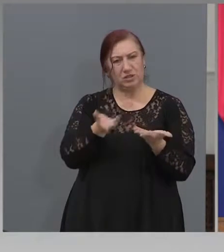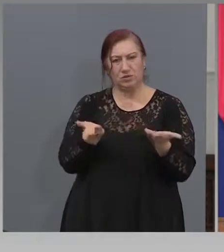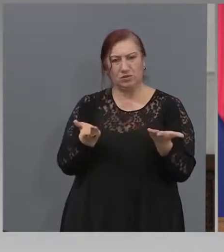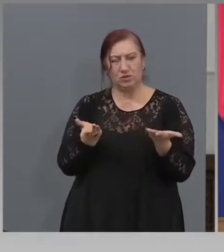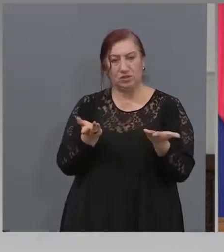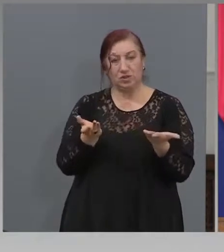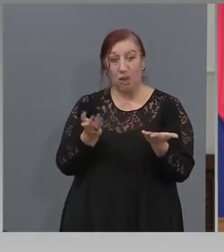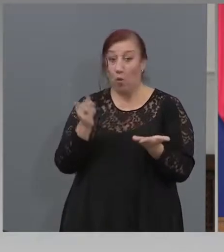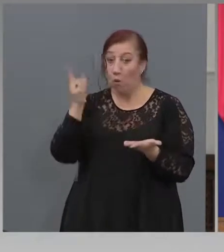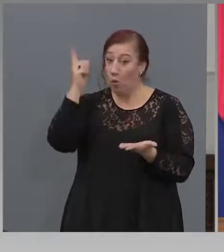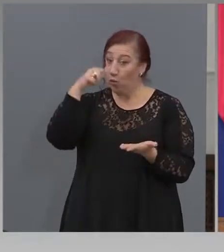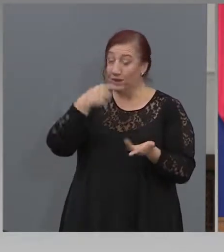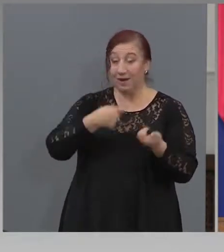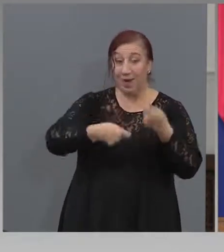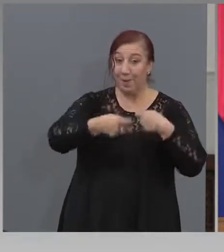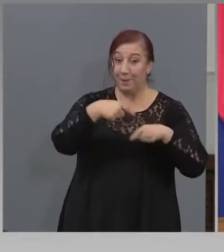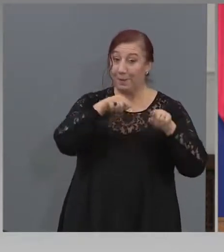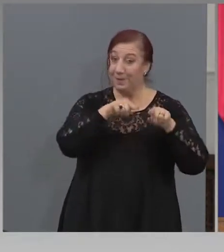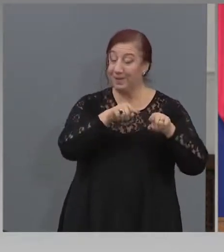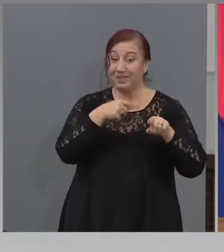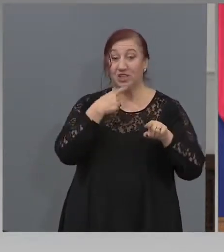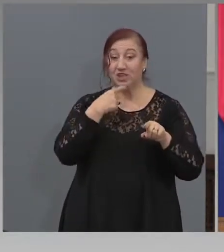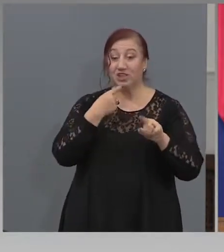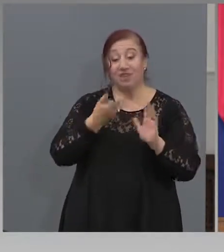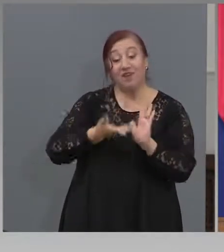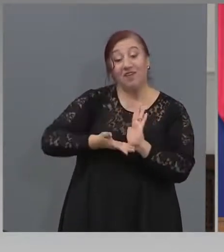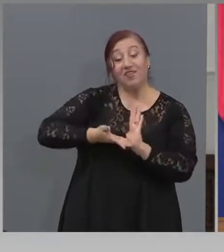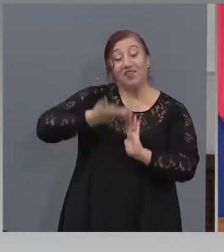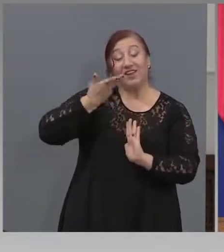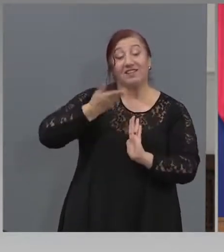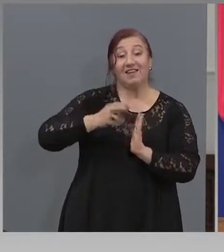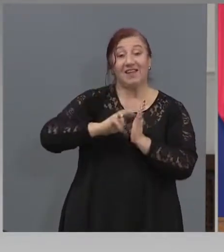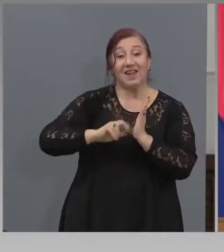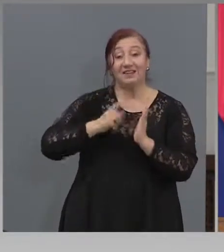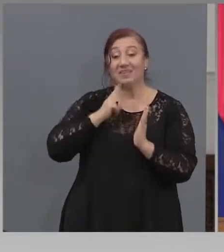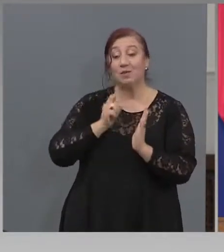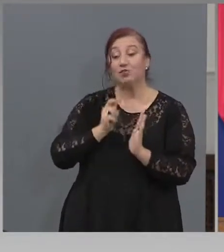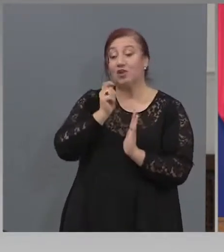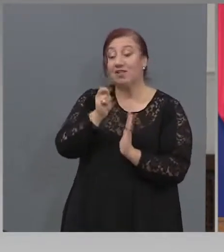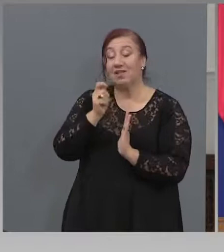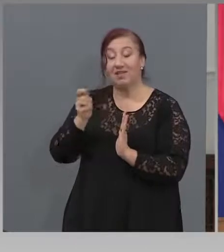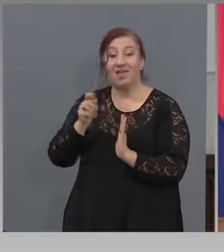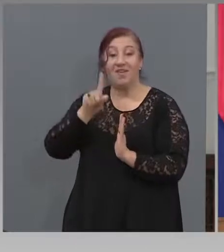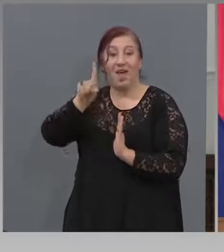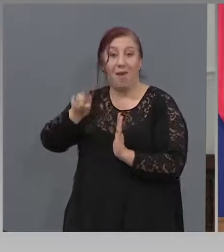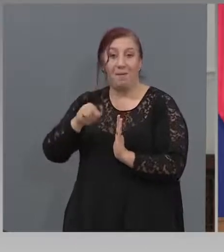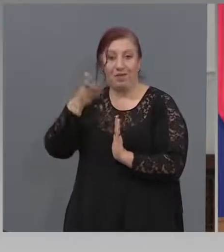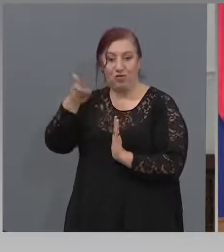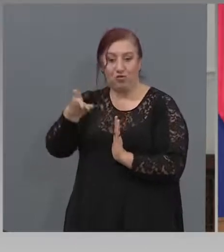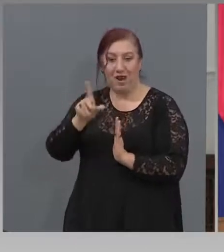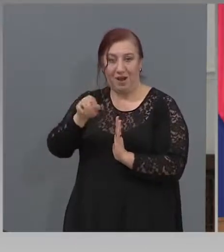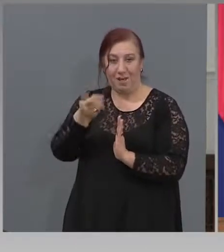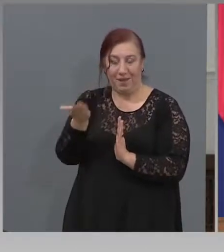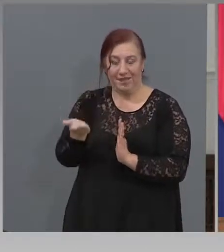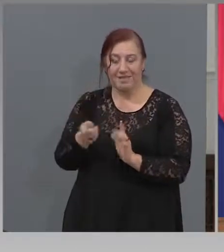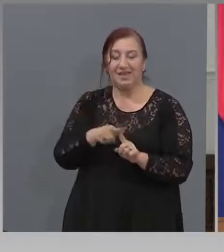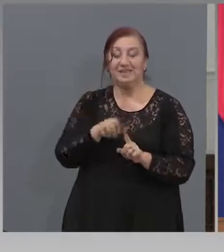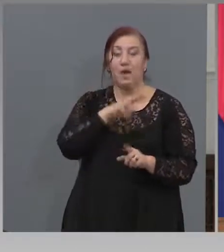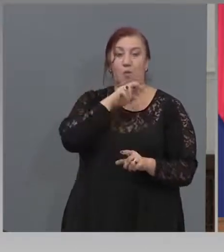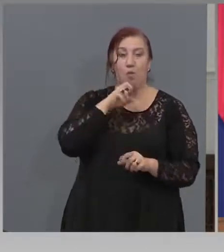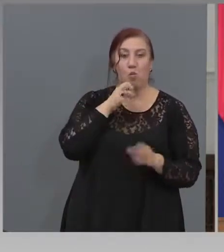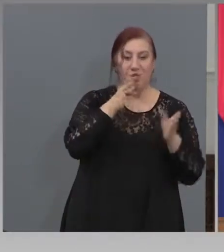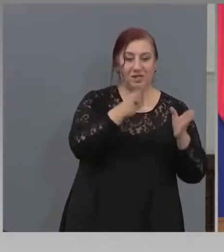Утре бизнеса ще каже ли дигнете данъците за да имате за пенсионерите, за полицайите, за лекарите, за сестрите, за всички